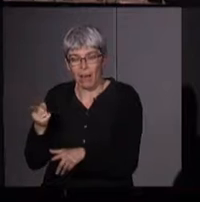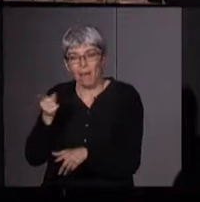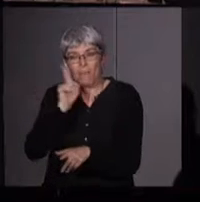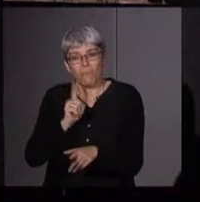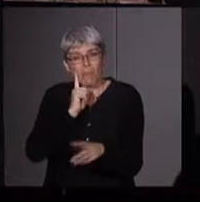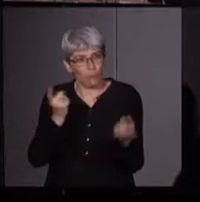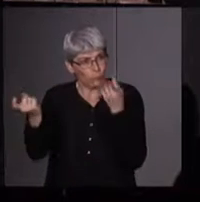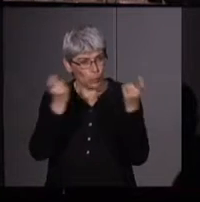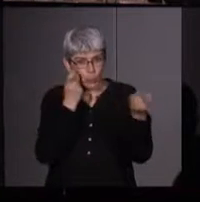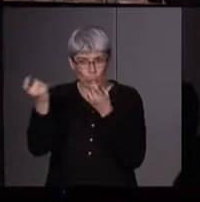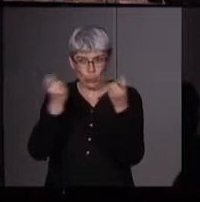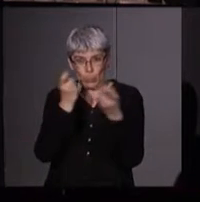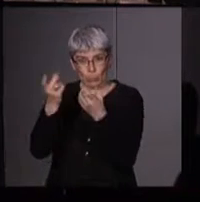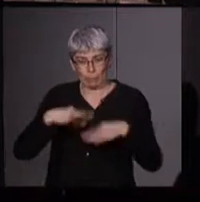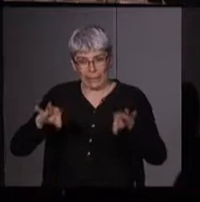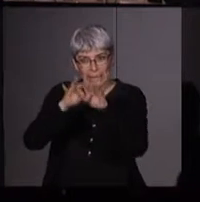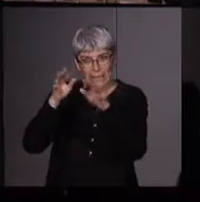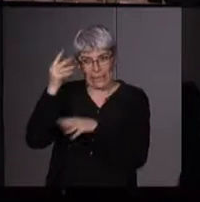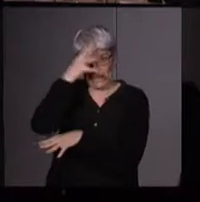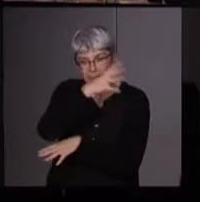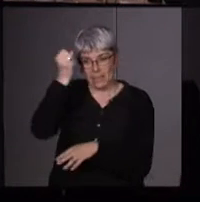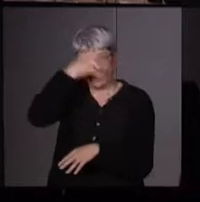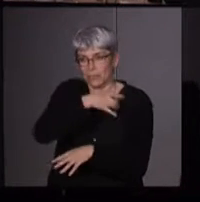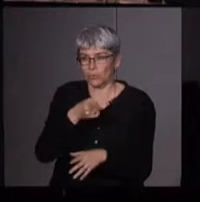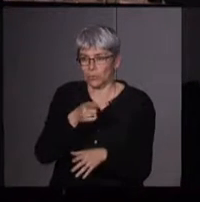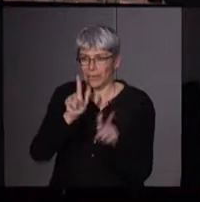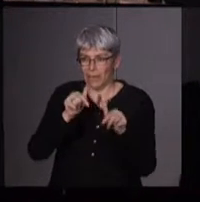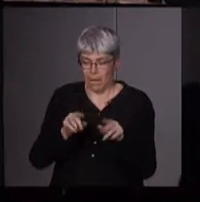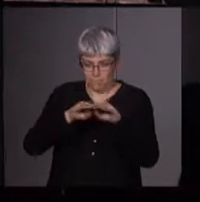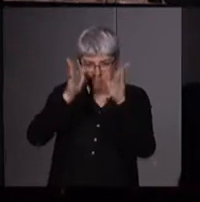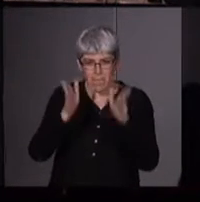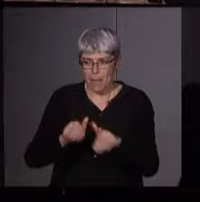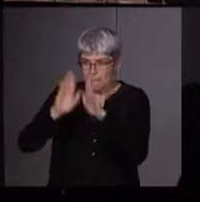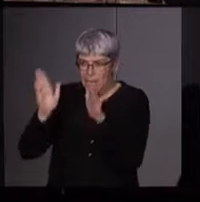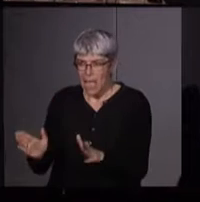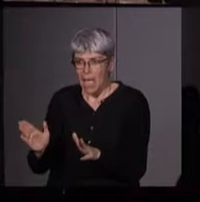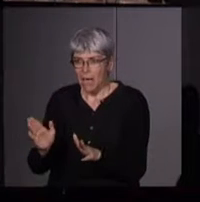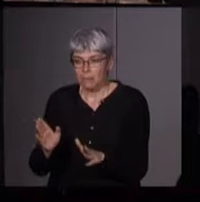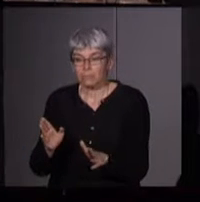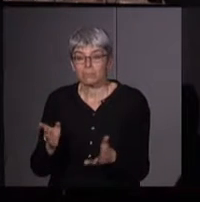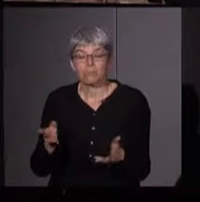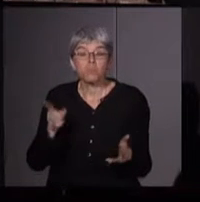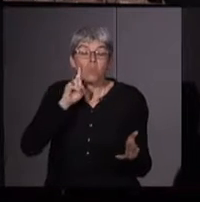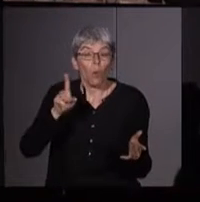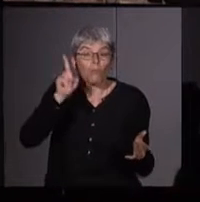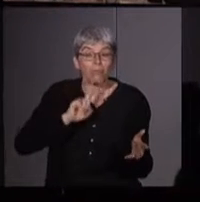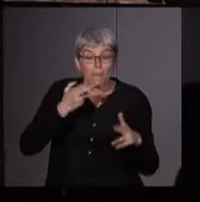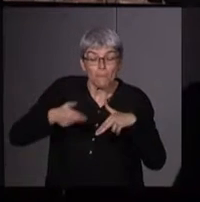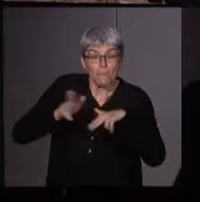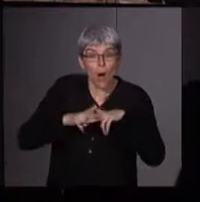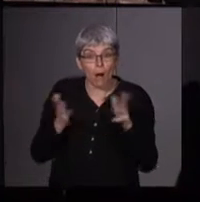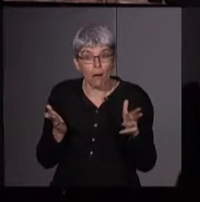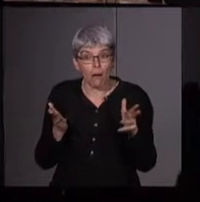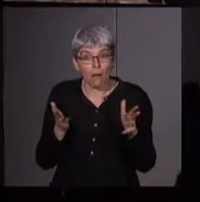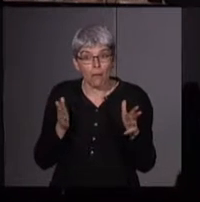quatre coins des Etats-Unis avaient déposé des pierres tombales pour toutes celles qui sont mortes